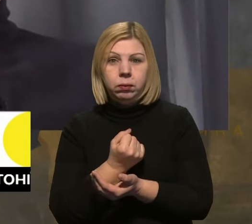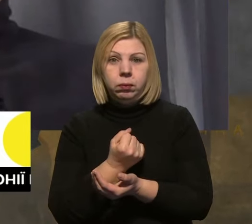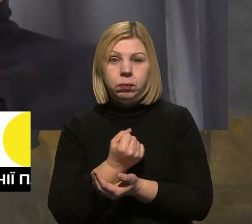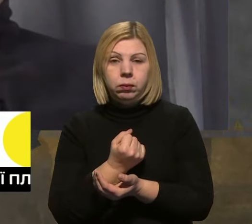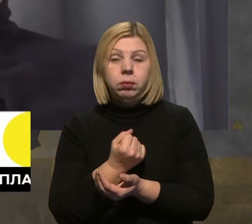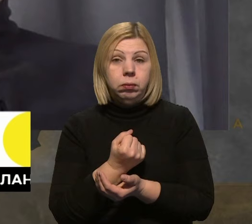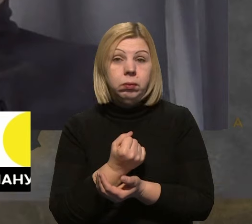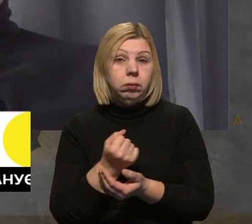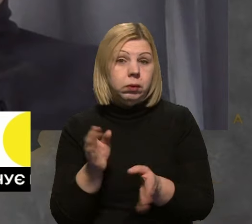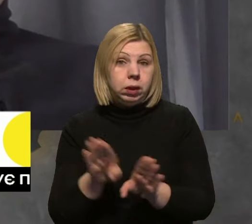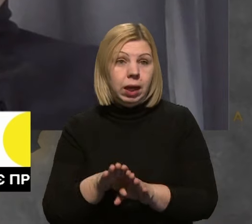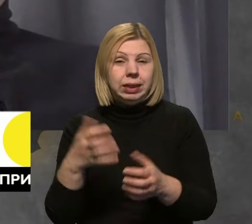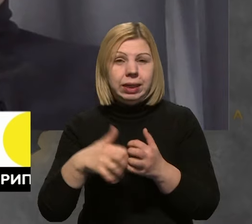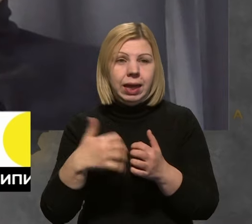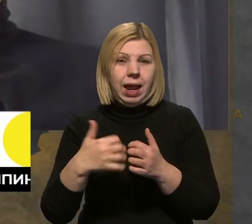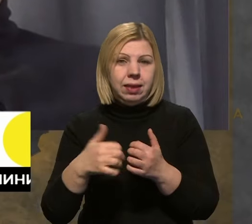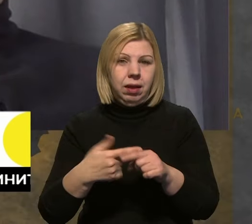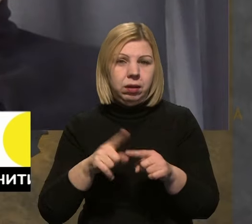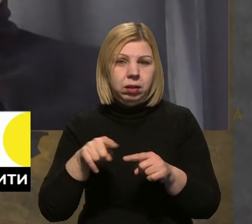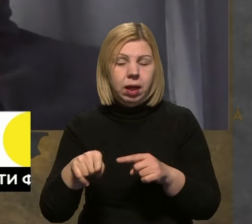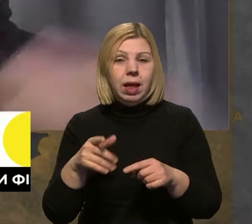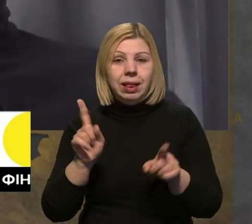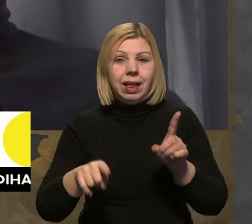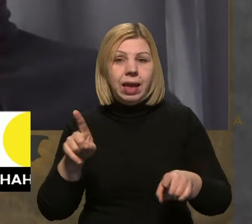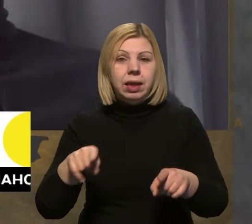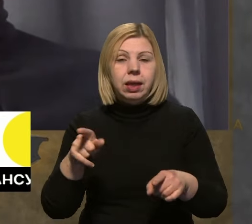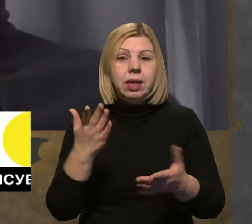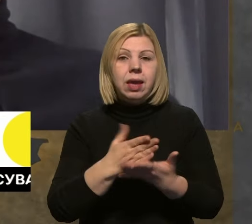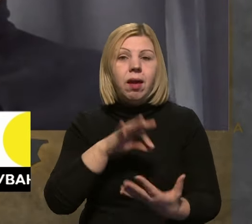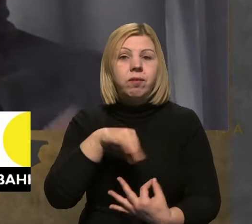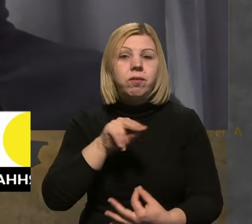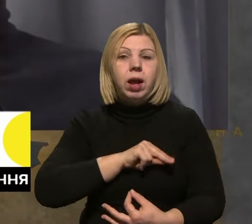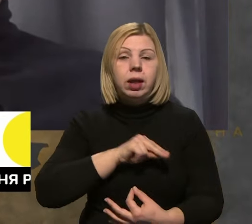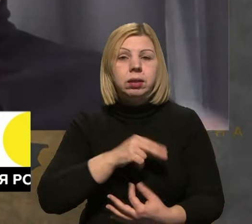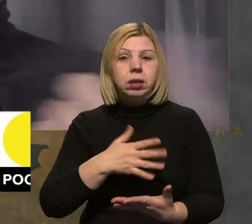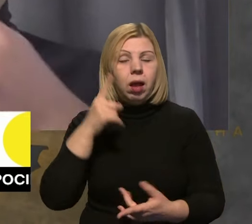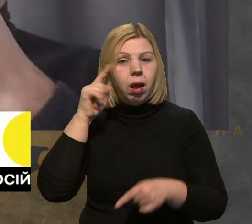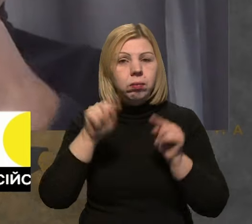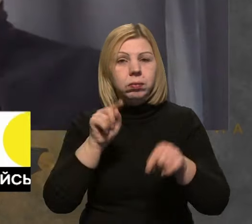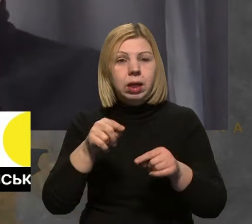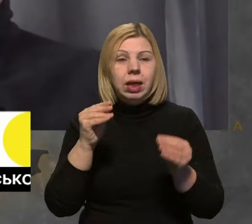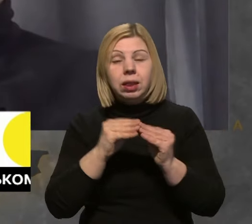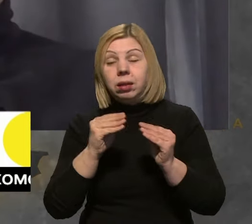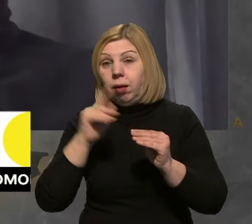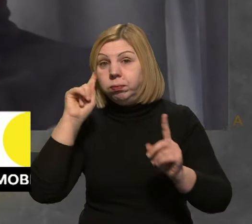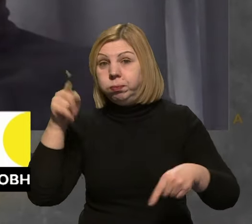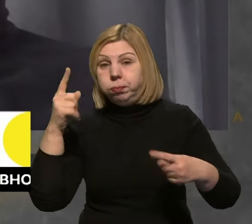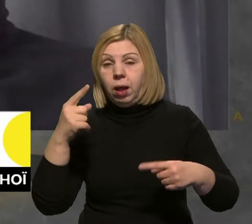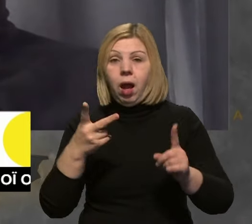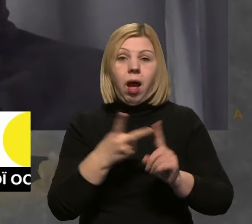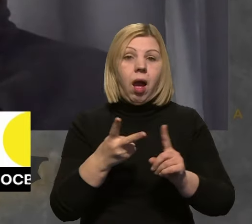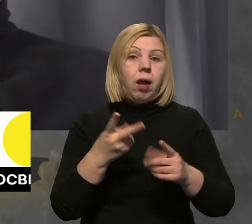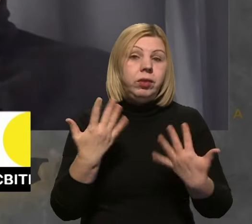Так, це середня температура по палаті, тому що на деякі вакансії є попи десятки, десятки, десятки. На деякі